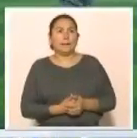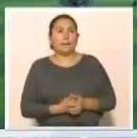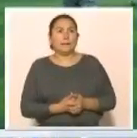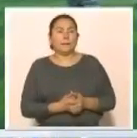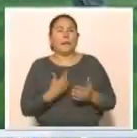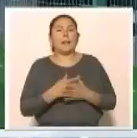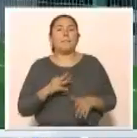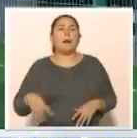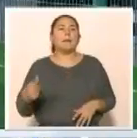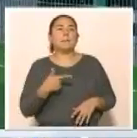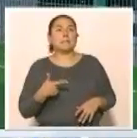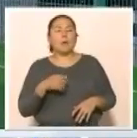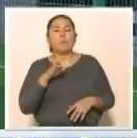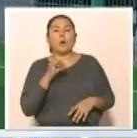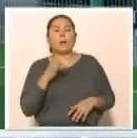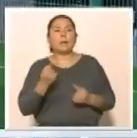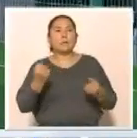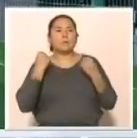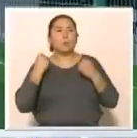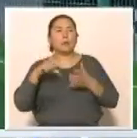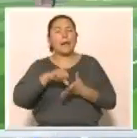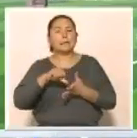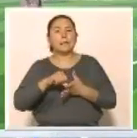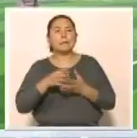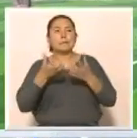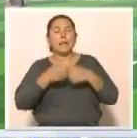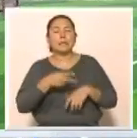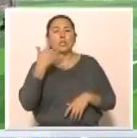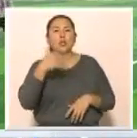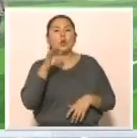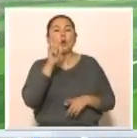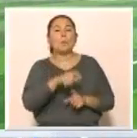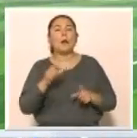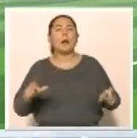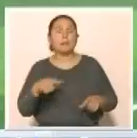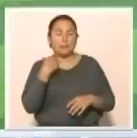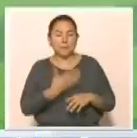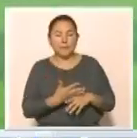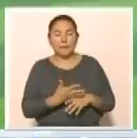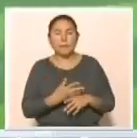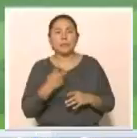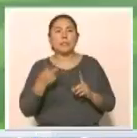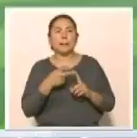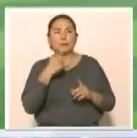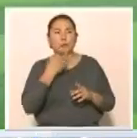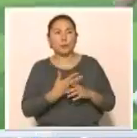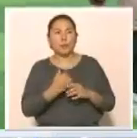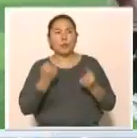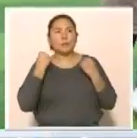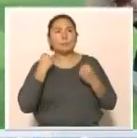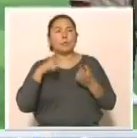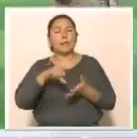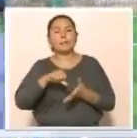Ал маңыз таудағы бұқаралық спортпен айналыс ұшылар саны елі мүмін. Бұл еліміздегі екінші көрсеткіш спортпен